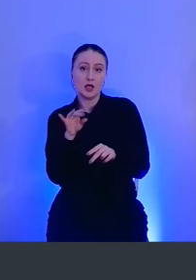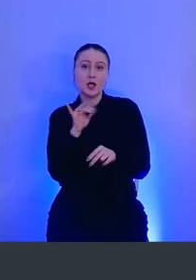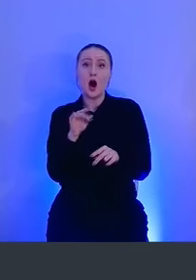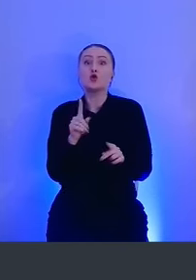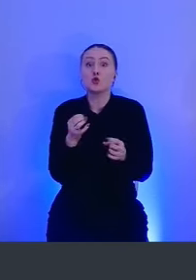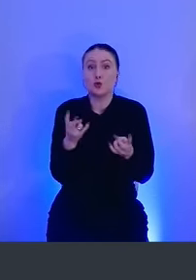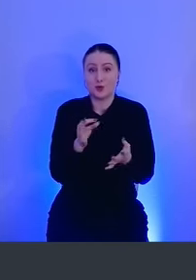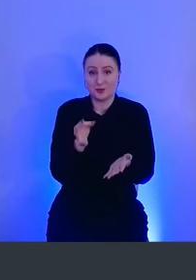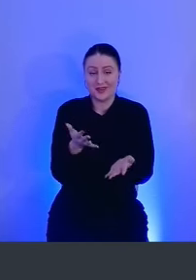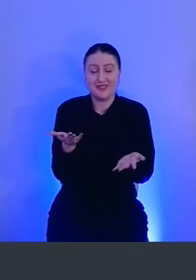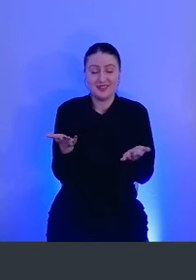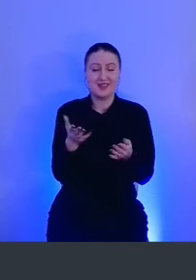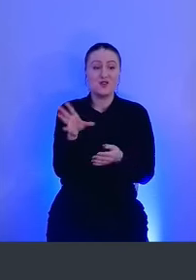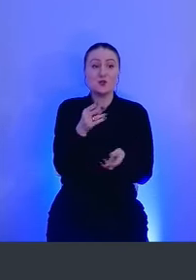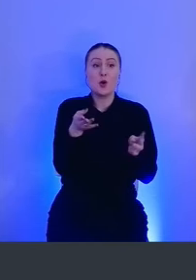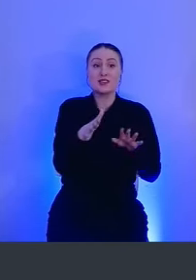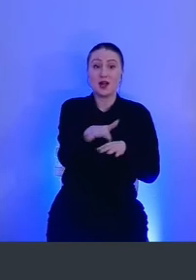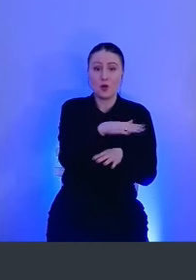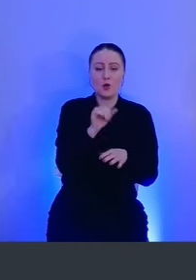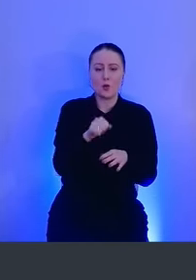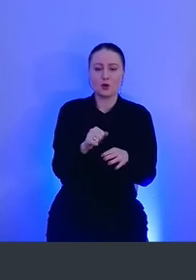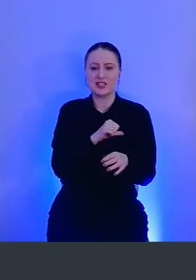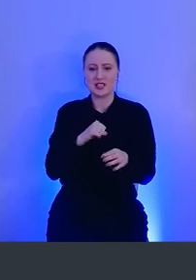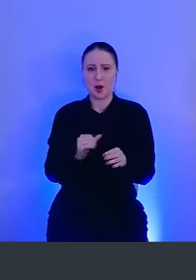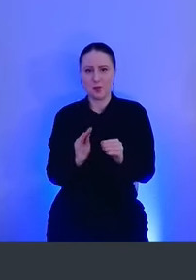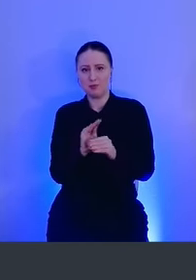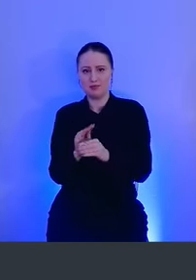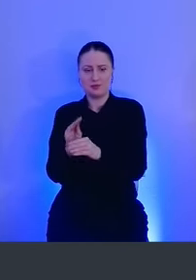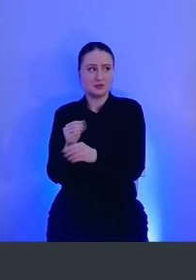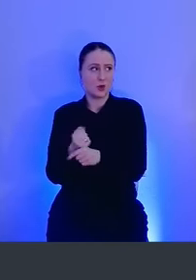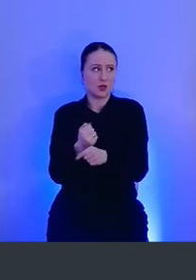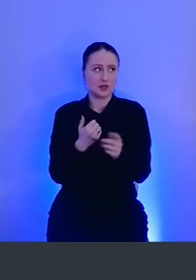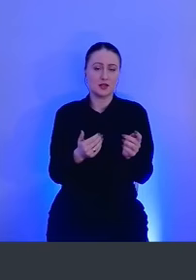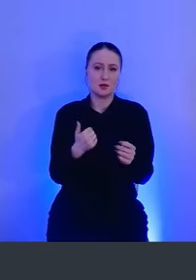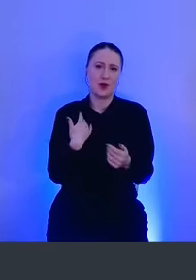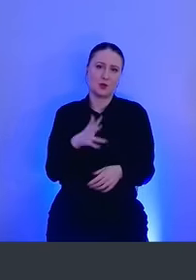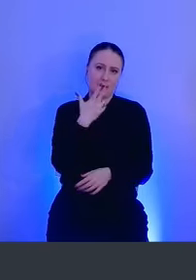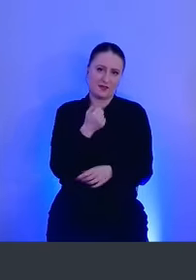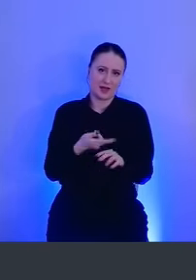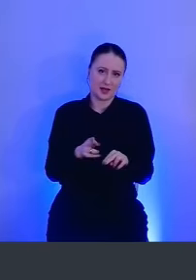еще нужно? Все остальное можно доделать самому, как мы уже привыкли к этому.